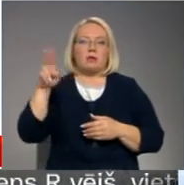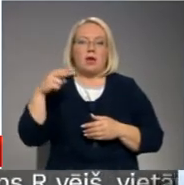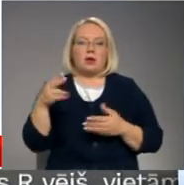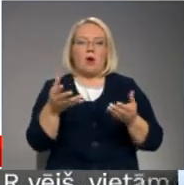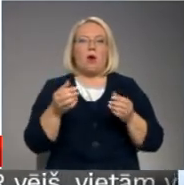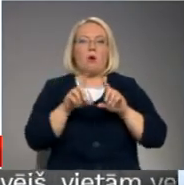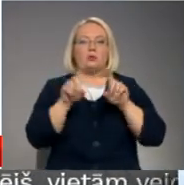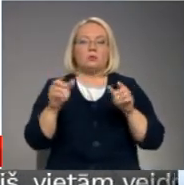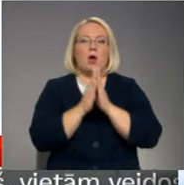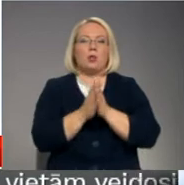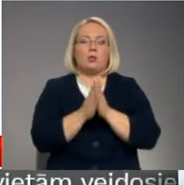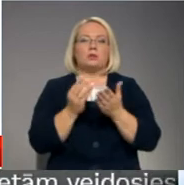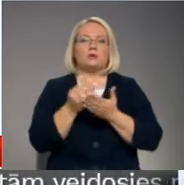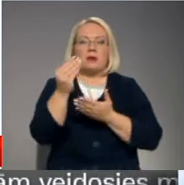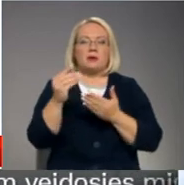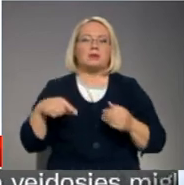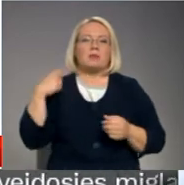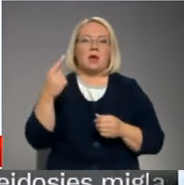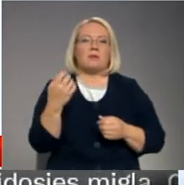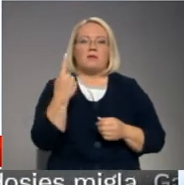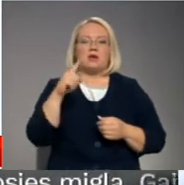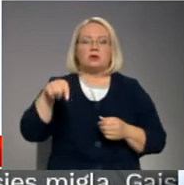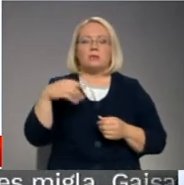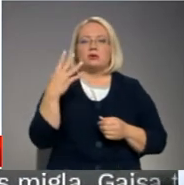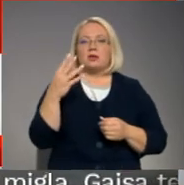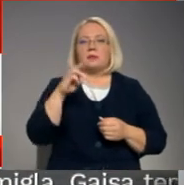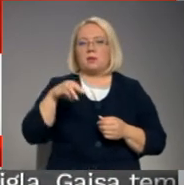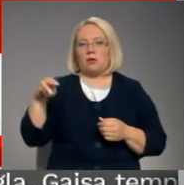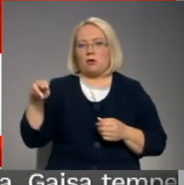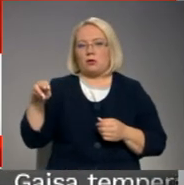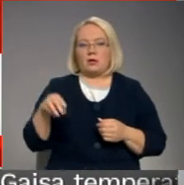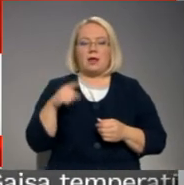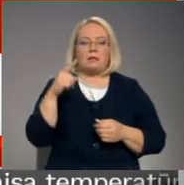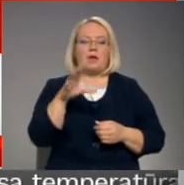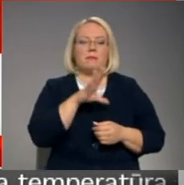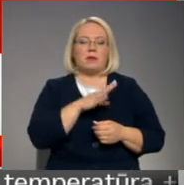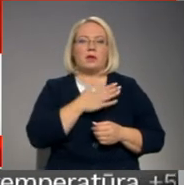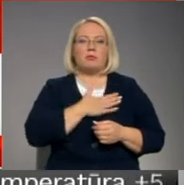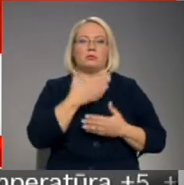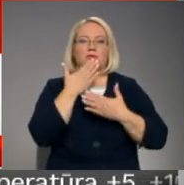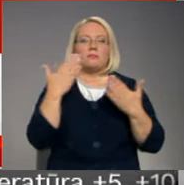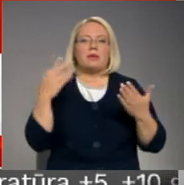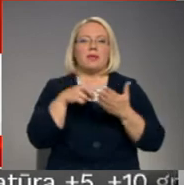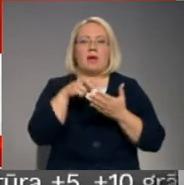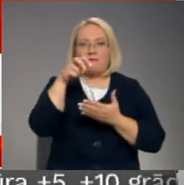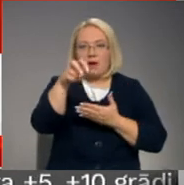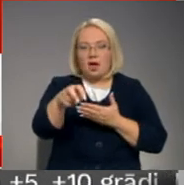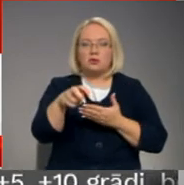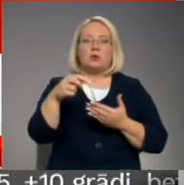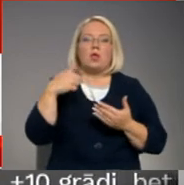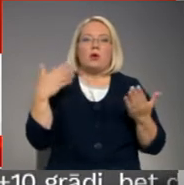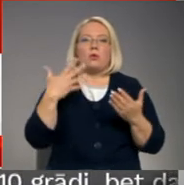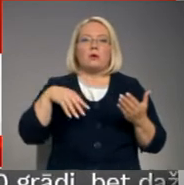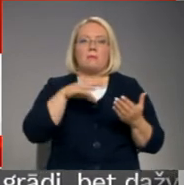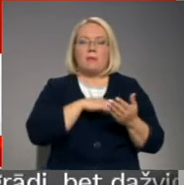uzņēmumu lūgts atmaksāt arī nākamu avansa daļu 1,4 miljonus. Tā bija mūsu pēdējā vēstule, kurā mēs arī